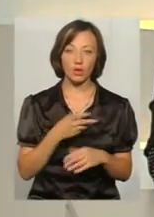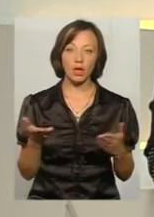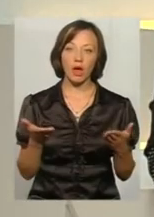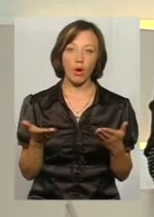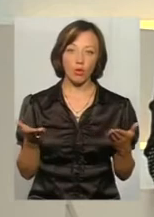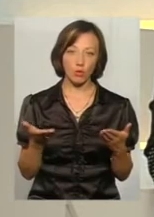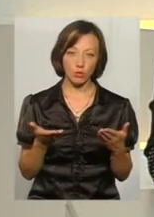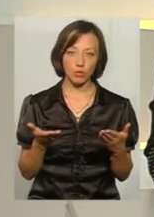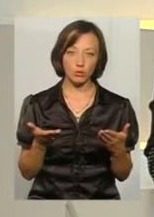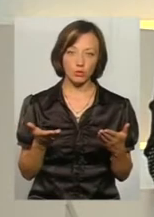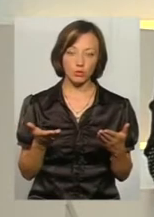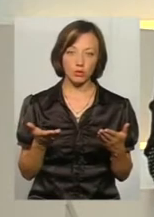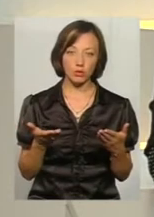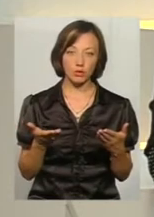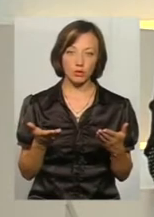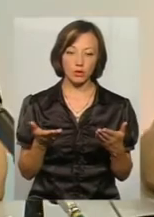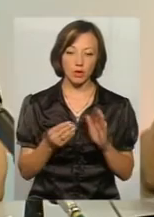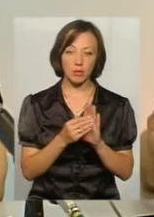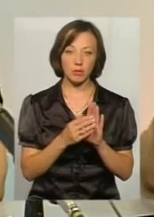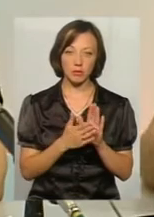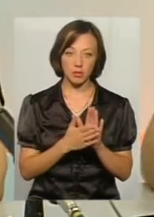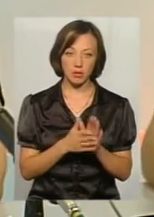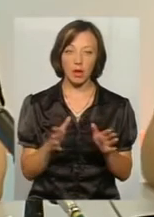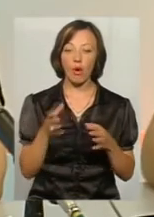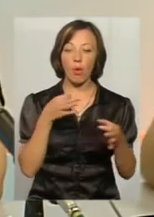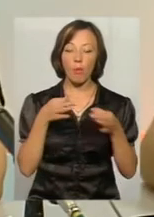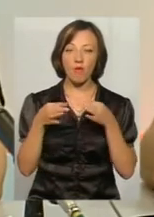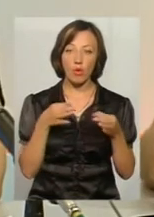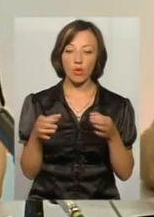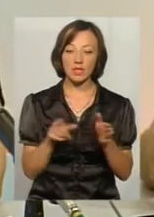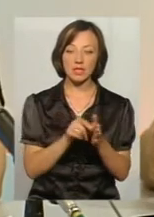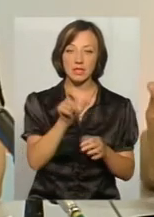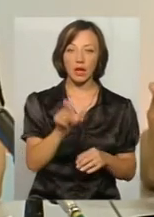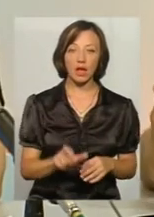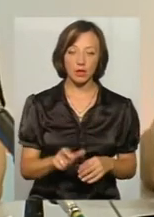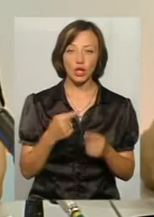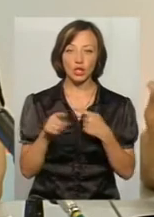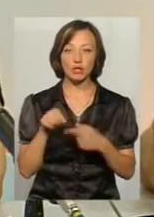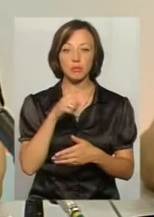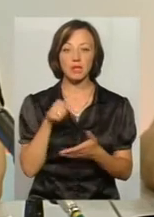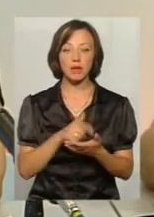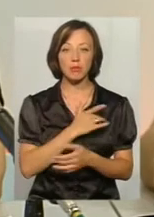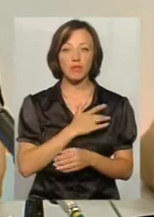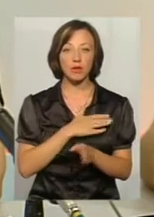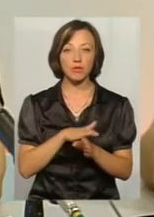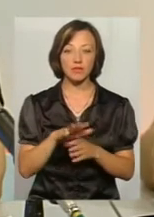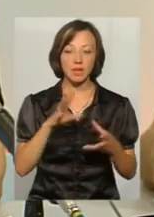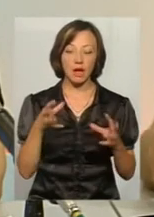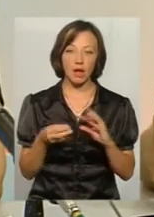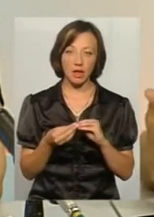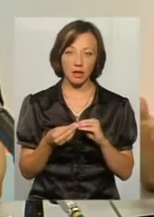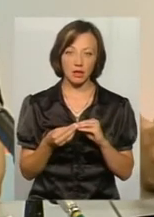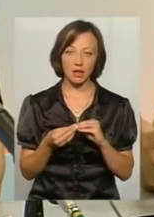в принципі, обумовлює з клієнтом. Інше питання, що для приватного виконавця взагалі